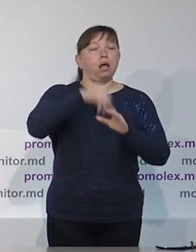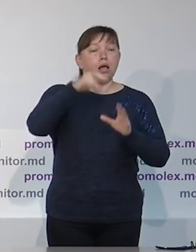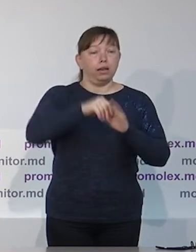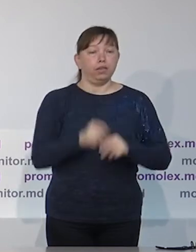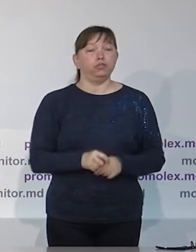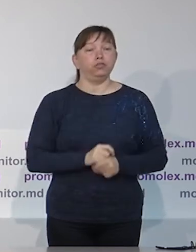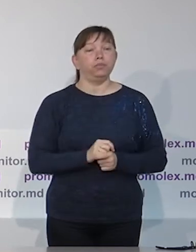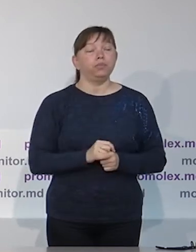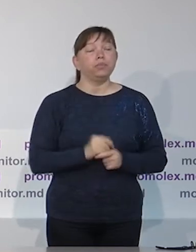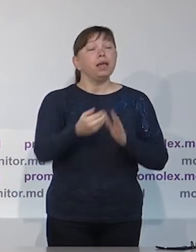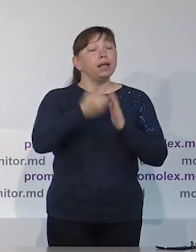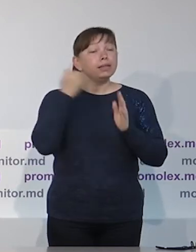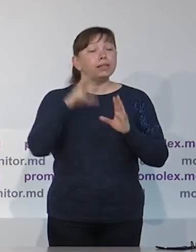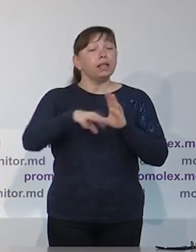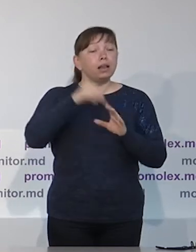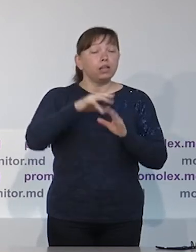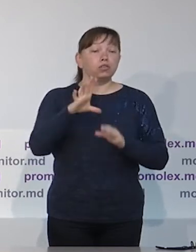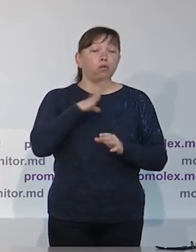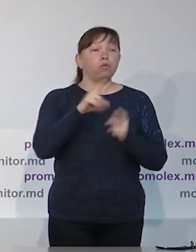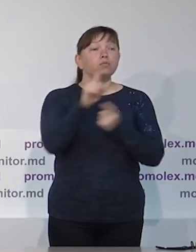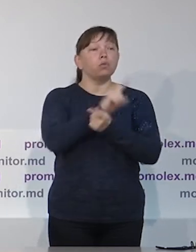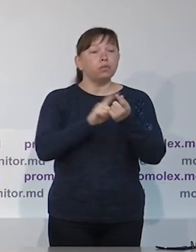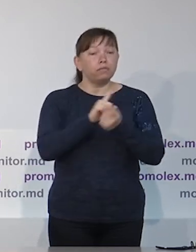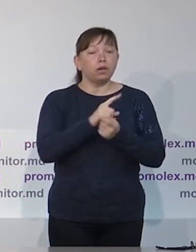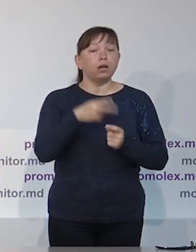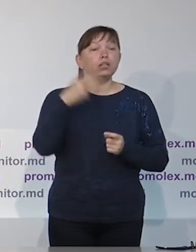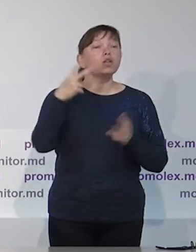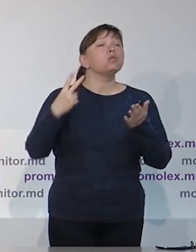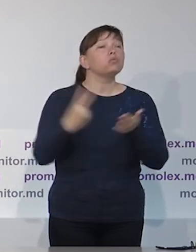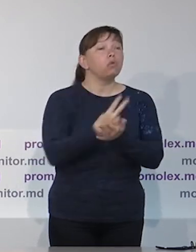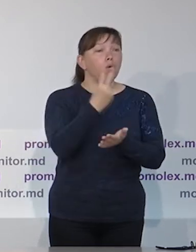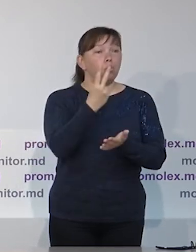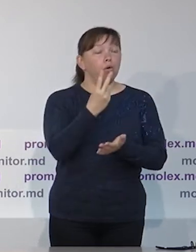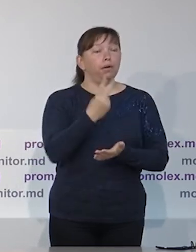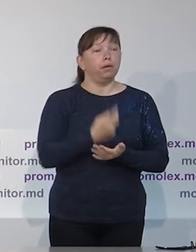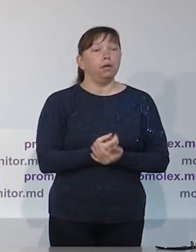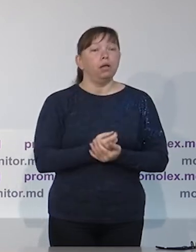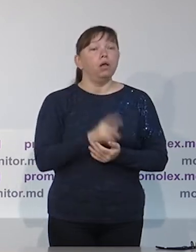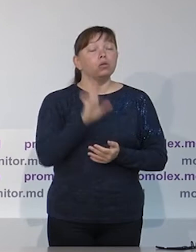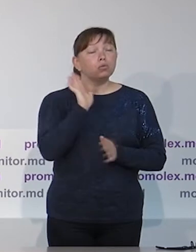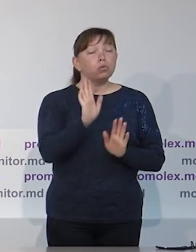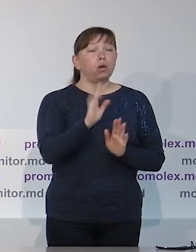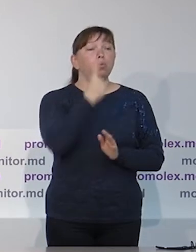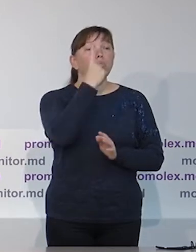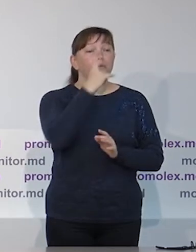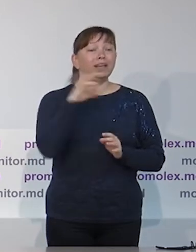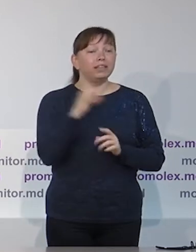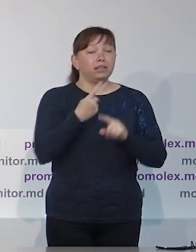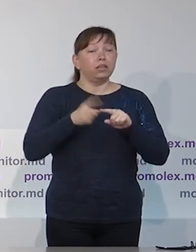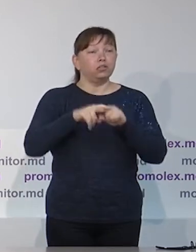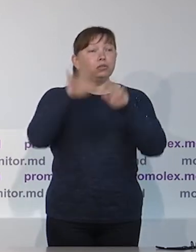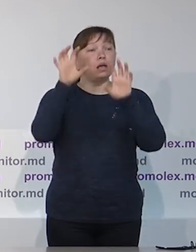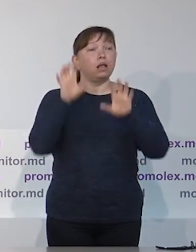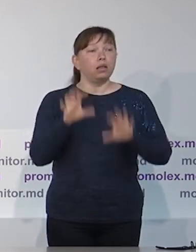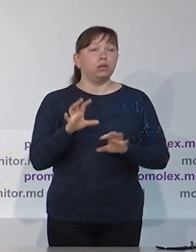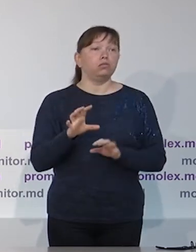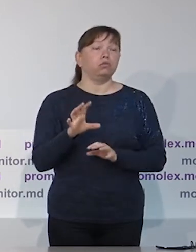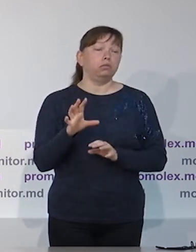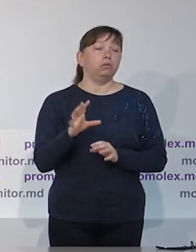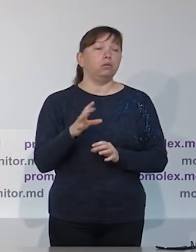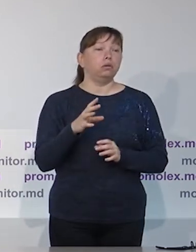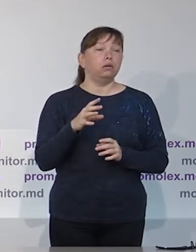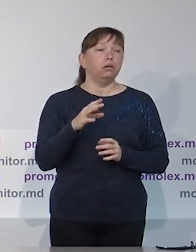год избирательный кодекс изменялся дважды, но только один из законов касается